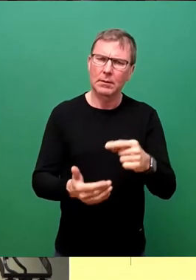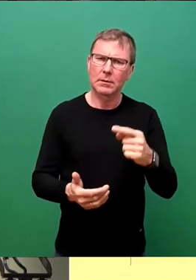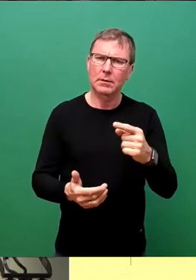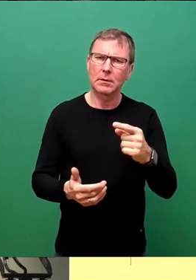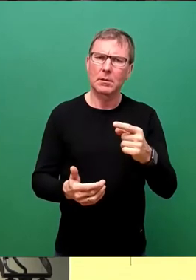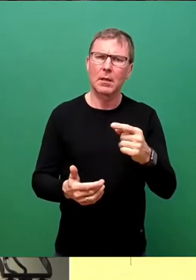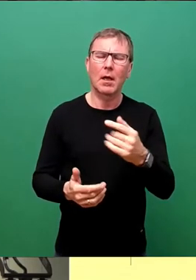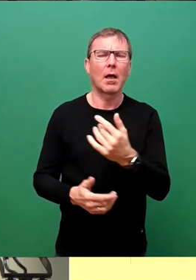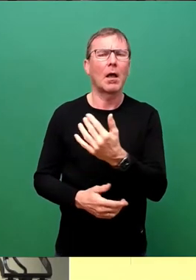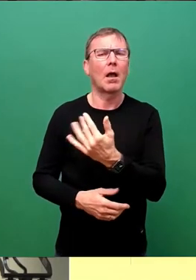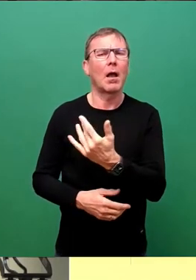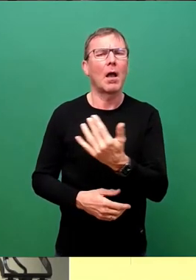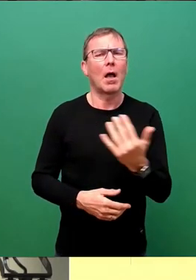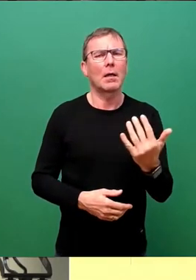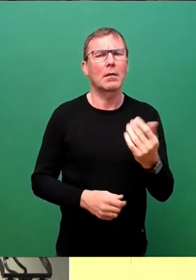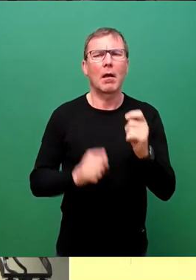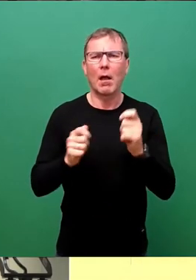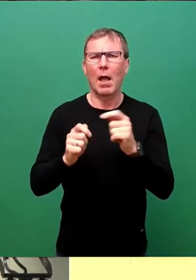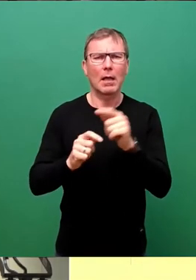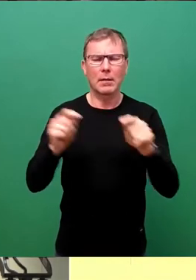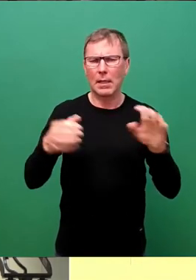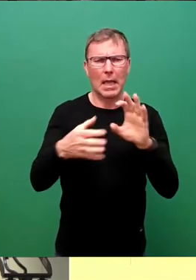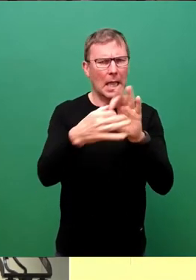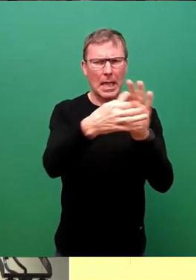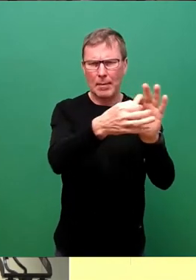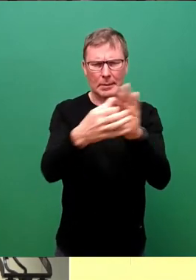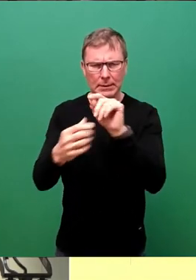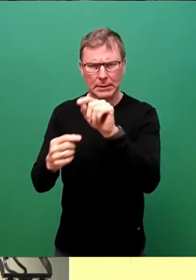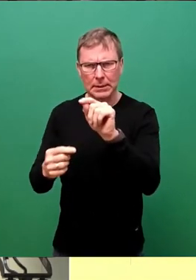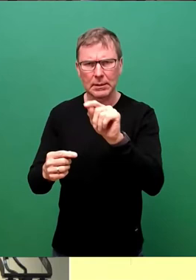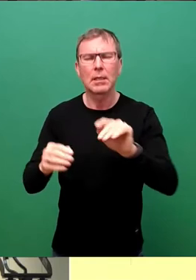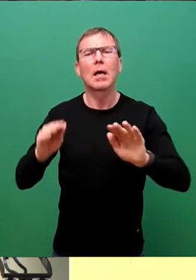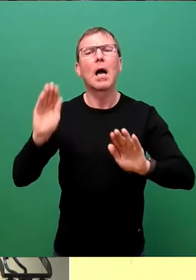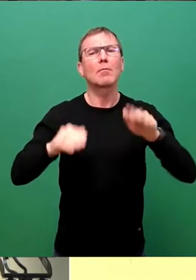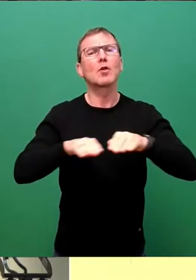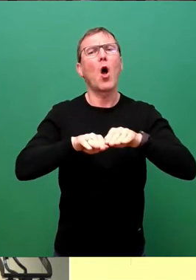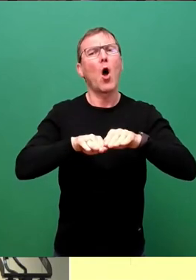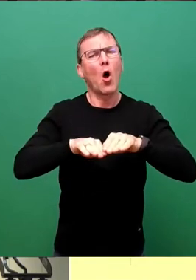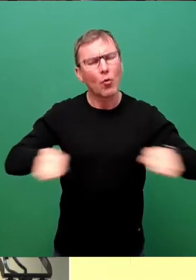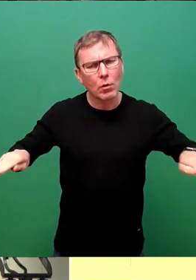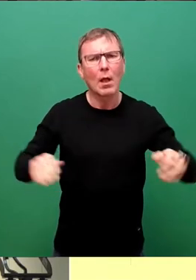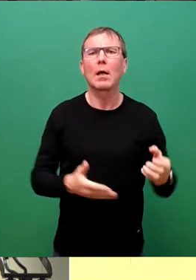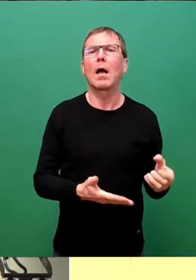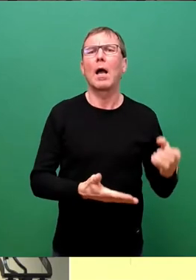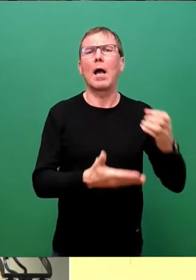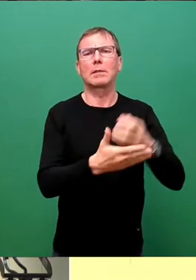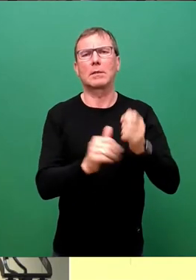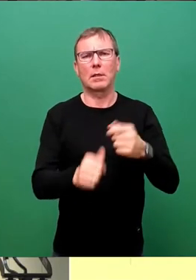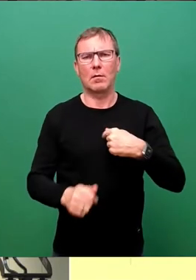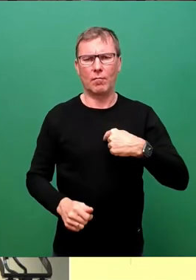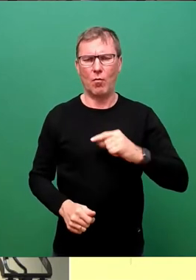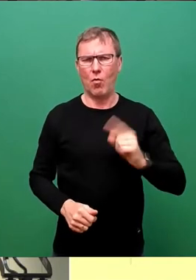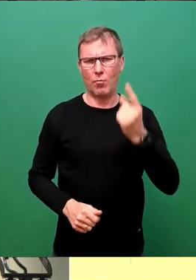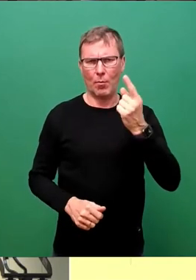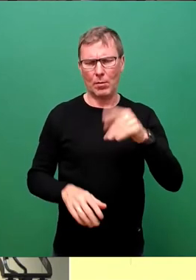sich da alle Anträge darauf beziehen, als Abstimmungsgrundlage den Ersetzungsantrag des Oberbürgermeisters